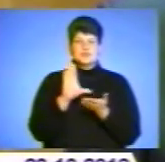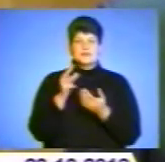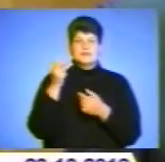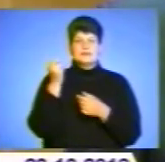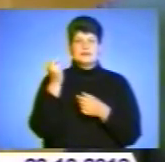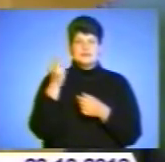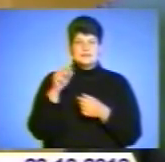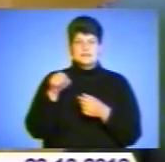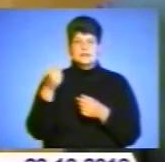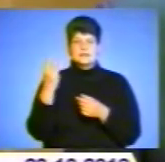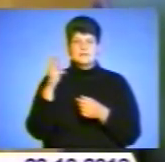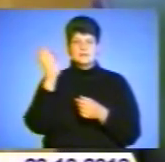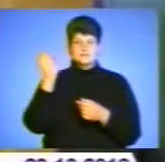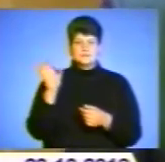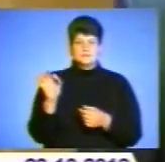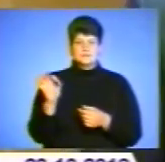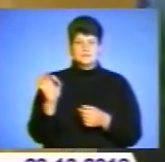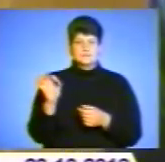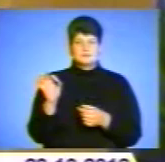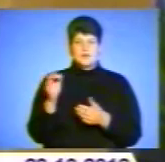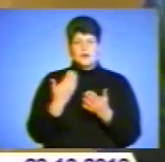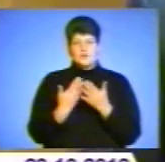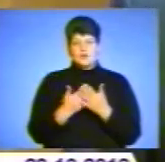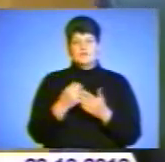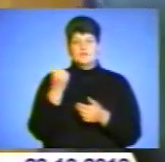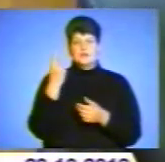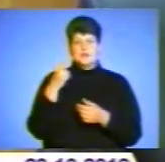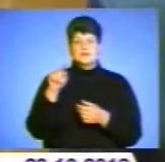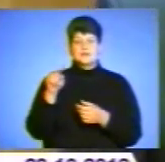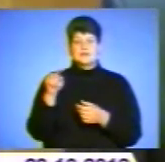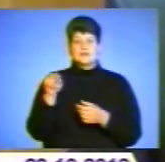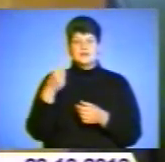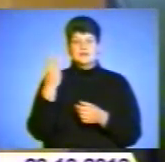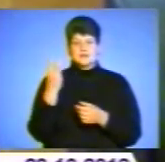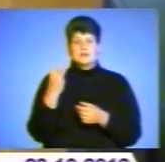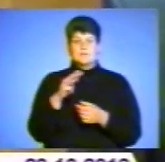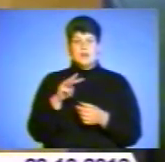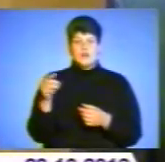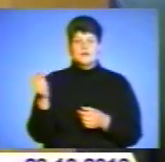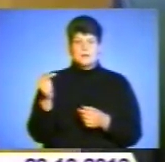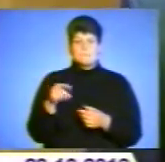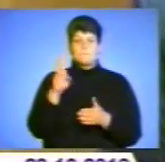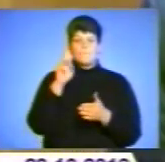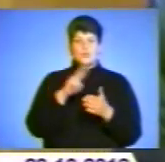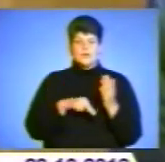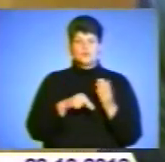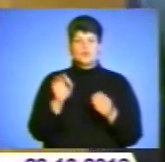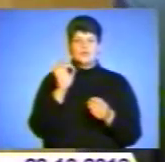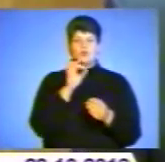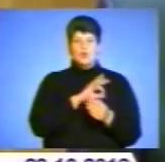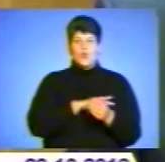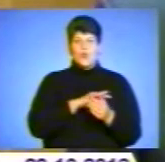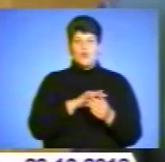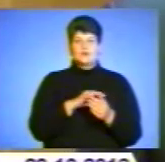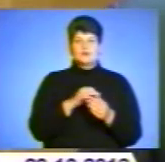відсотки або на 12,3 мільйона гривень. Податку на доходи пізичних осіб надійшло 91